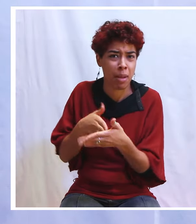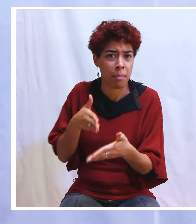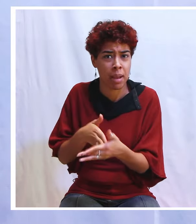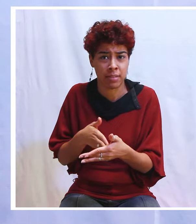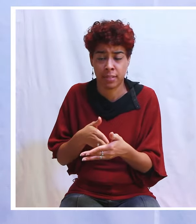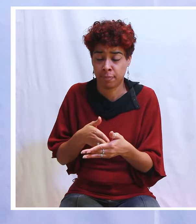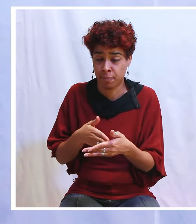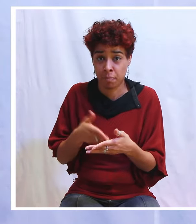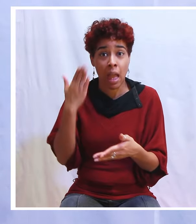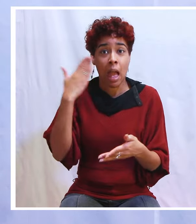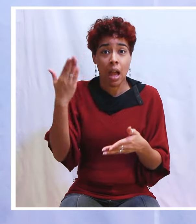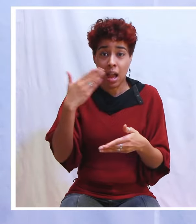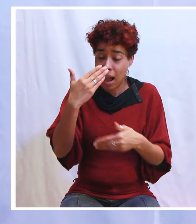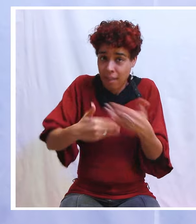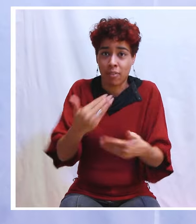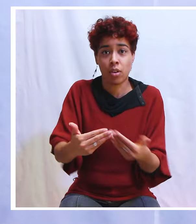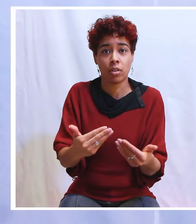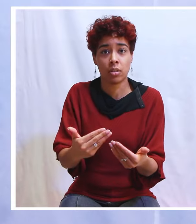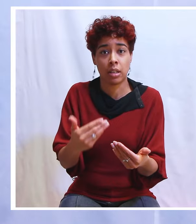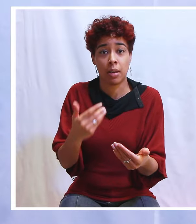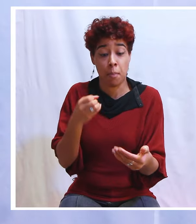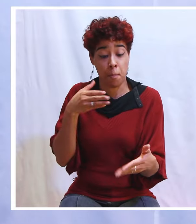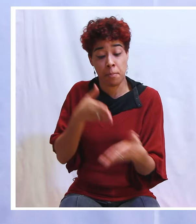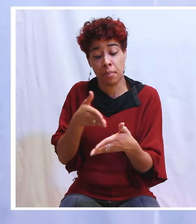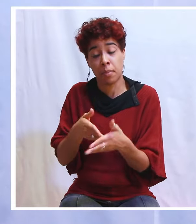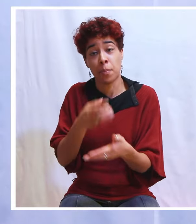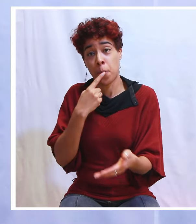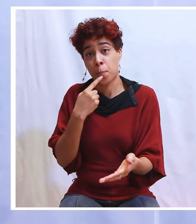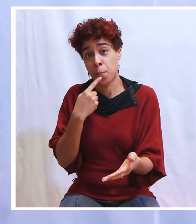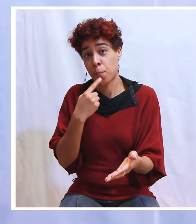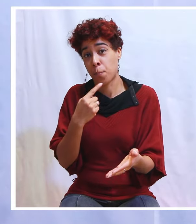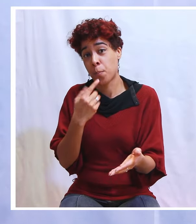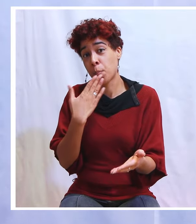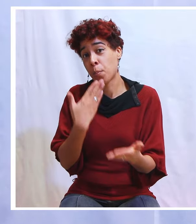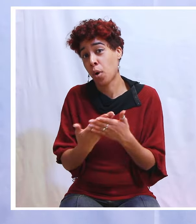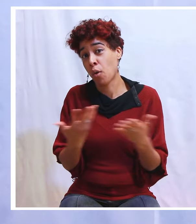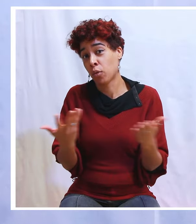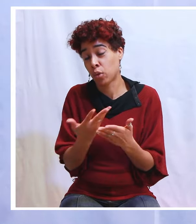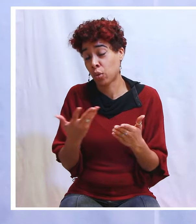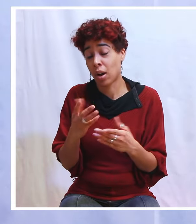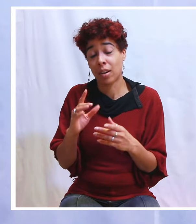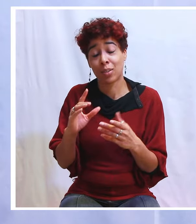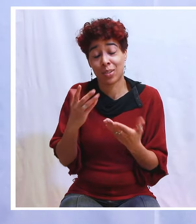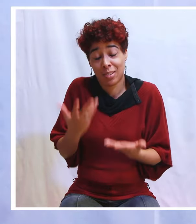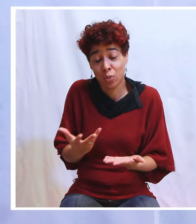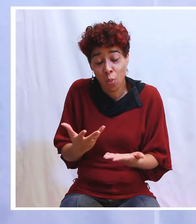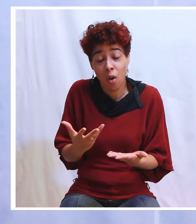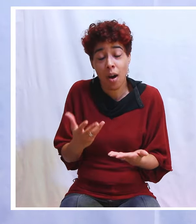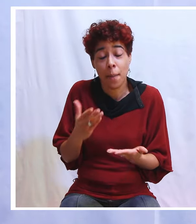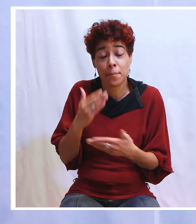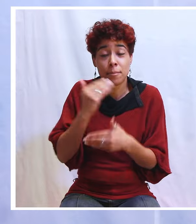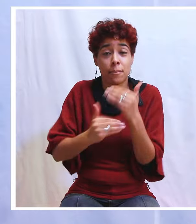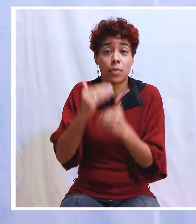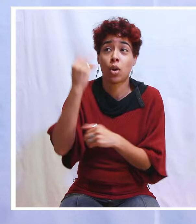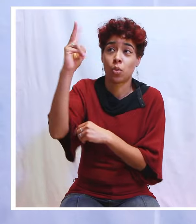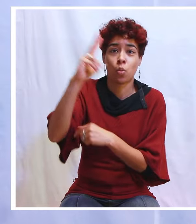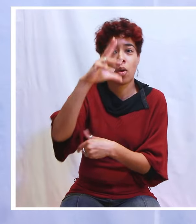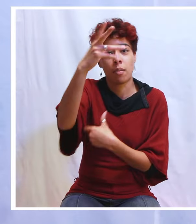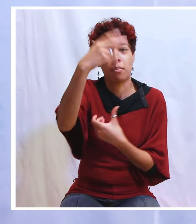que les coups aussi prouvent, quand tu es dans la volonté de Dieu, que c'est son plan à lui qui est en train de se faire. Et Dieu va se glorifier.